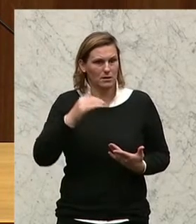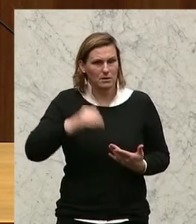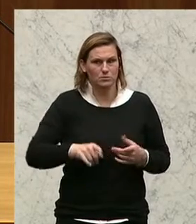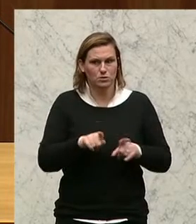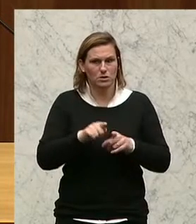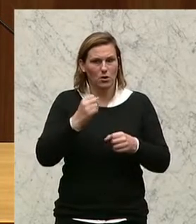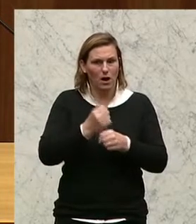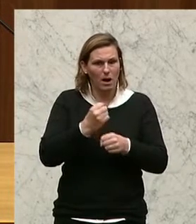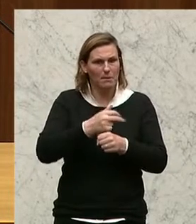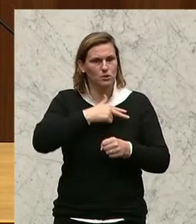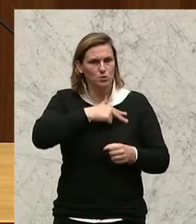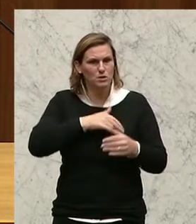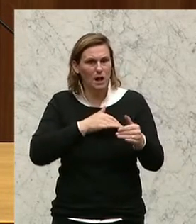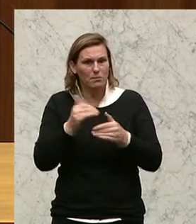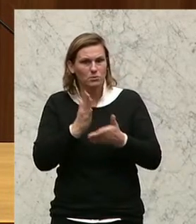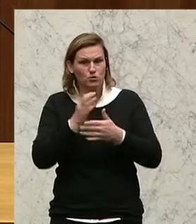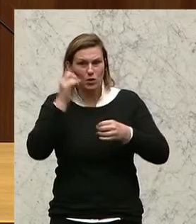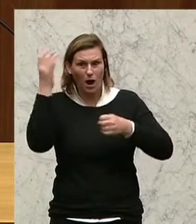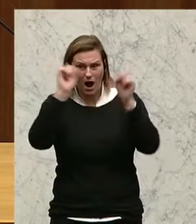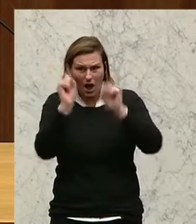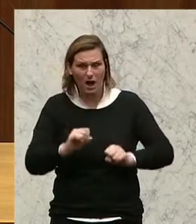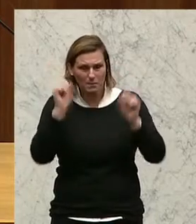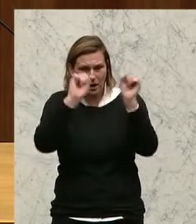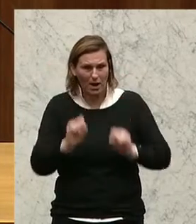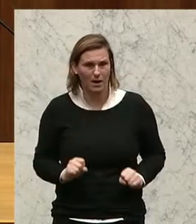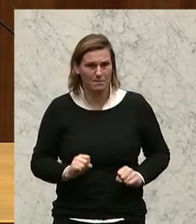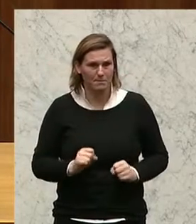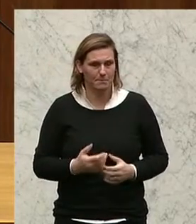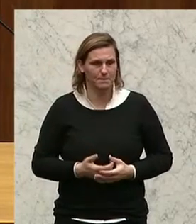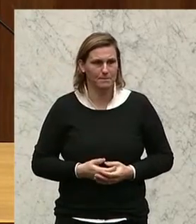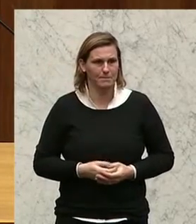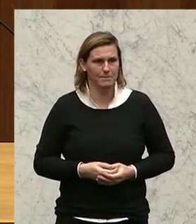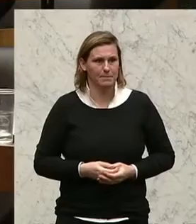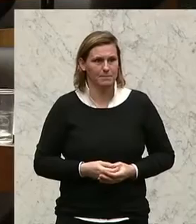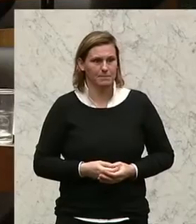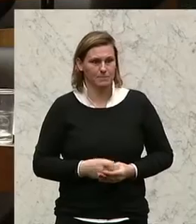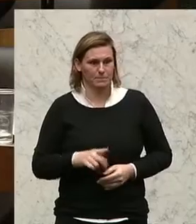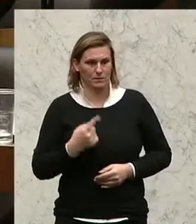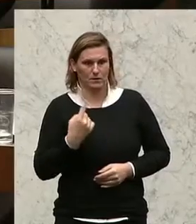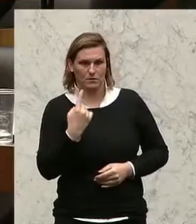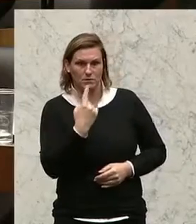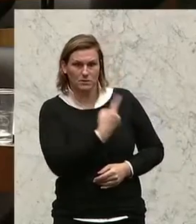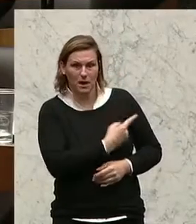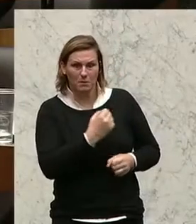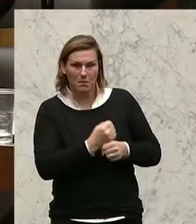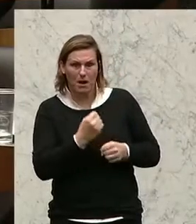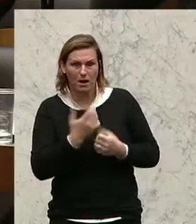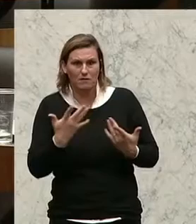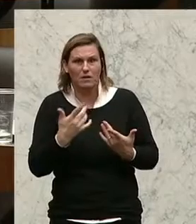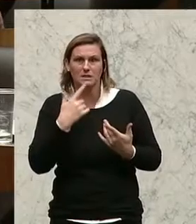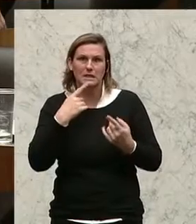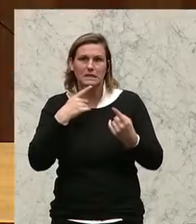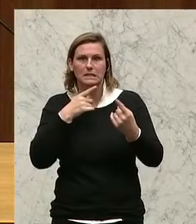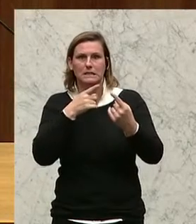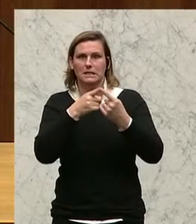als Arbeits und Sozialminister die Alarmglocken schrillen. Was machen Sie? Sie geben ein Wirkungsziel vor, Sie